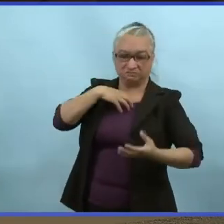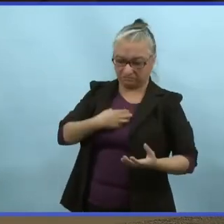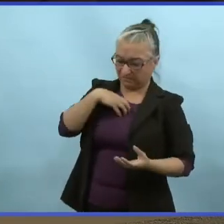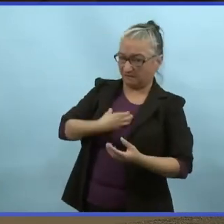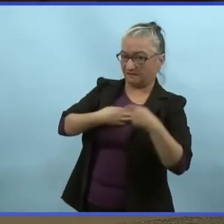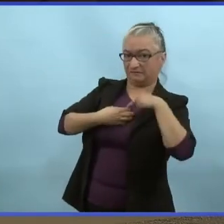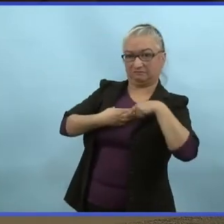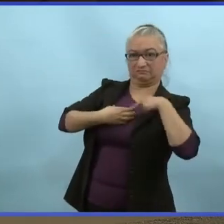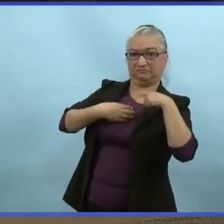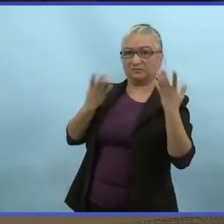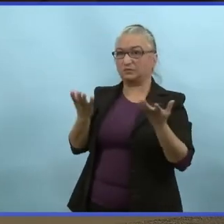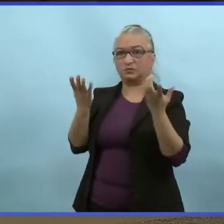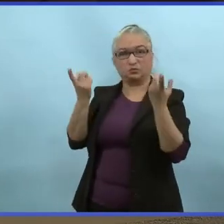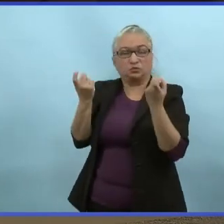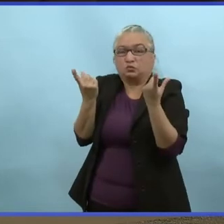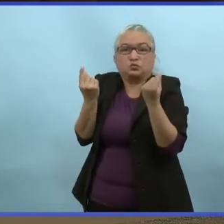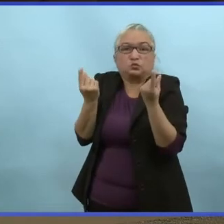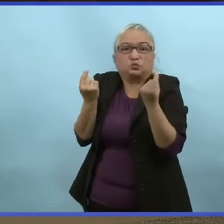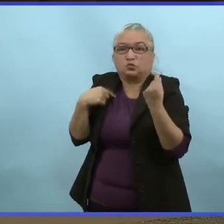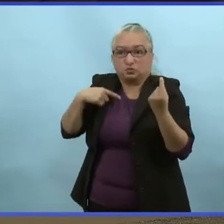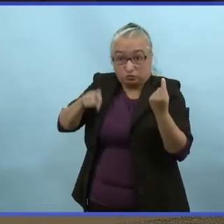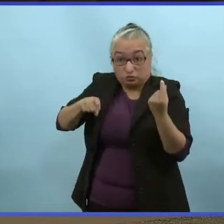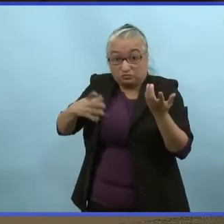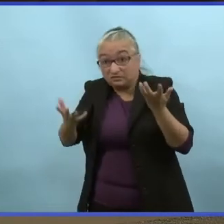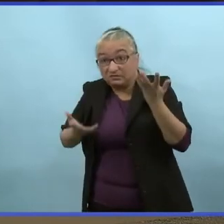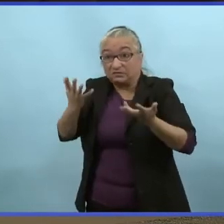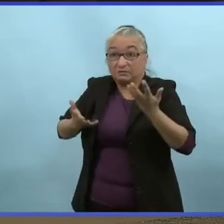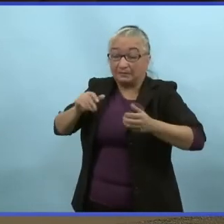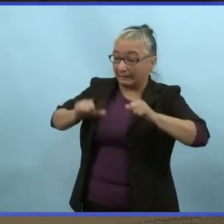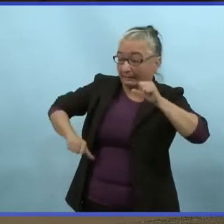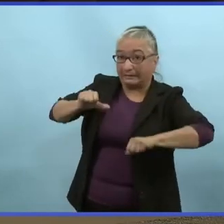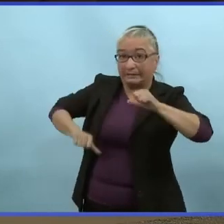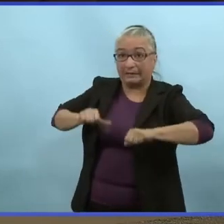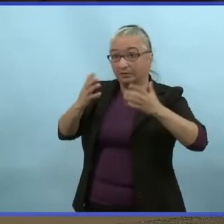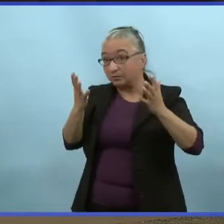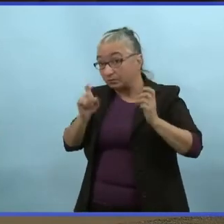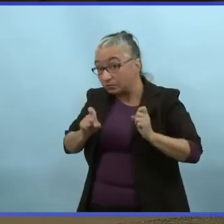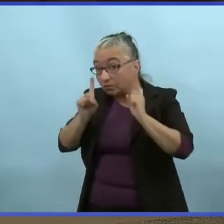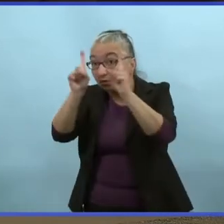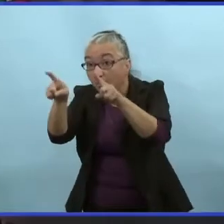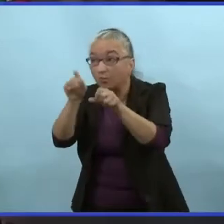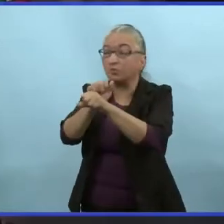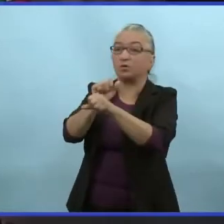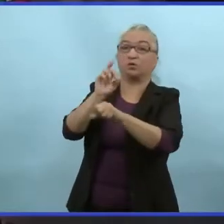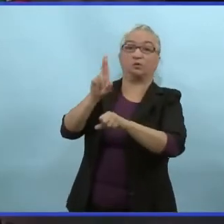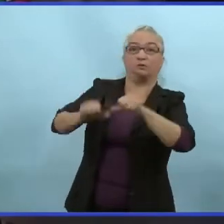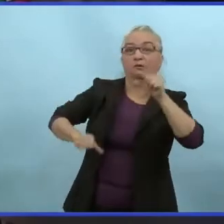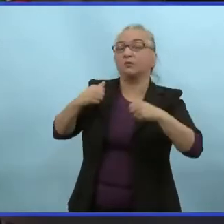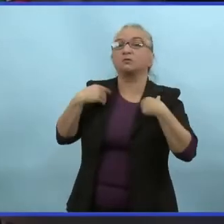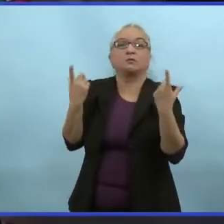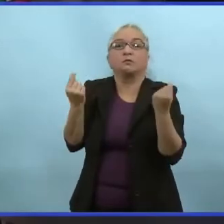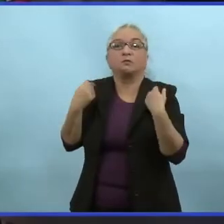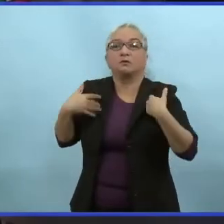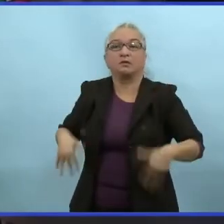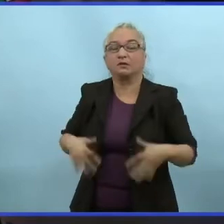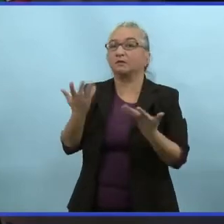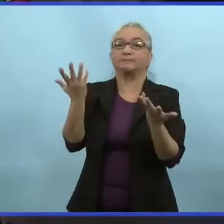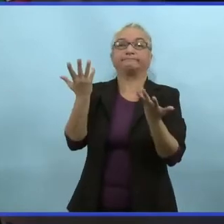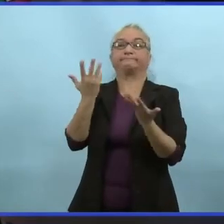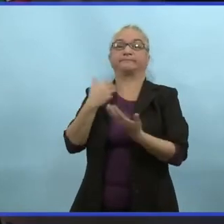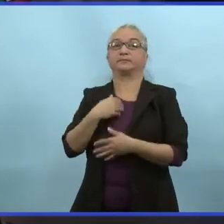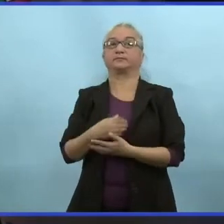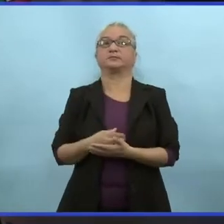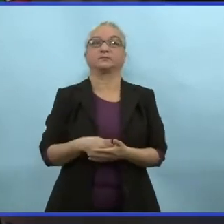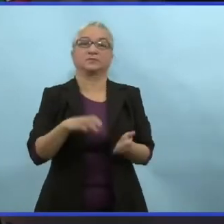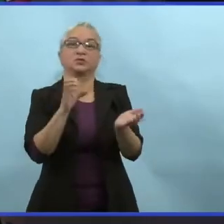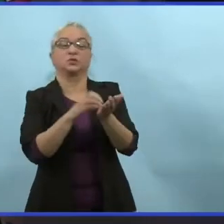vous avez peut-être juste une toux. Donc, qu'est-ce qui se passe si les gens se demandent s'ils doivent aller au